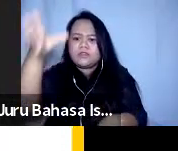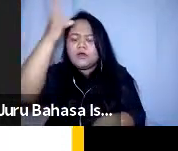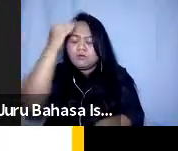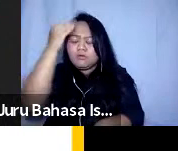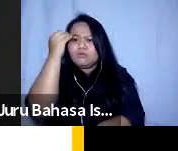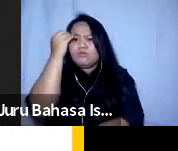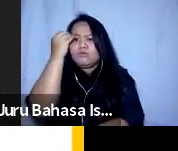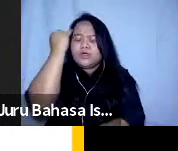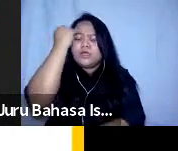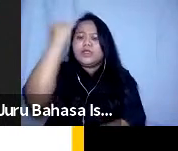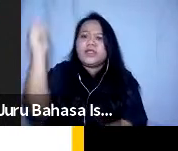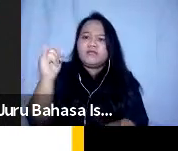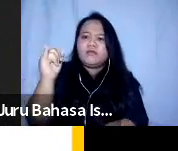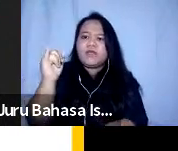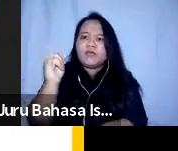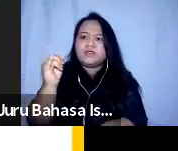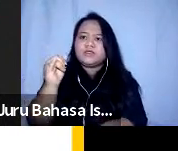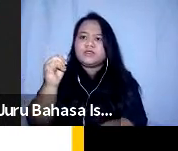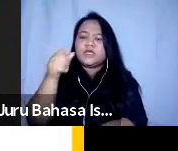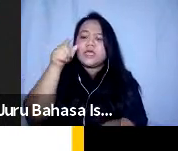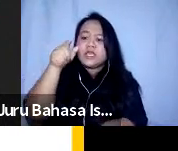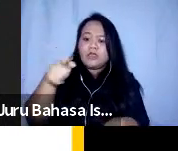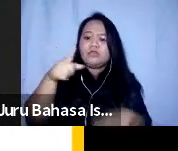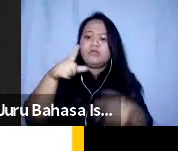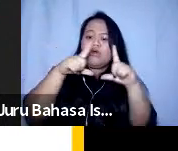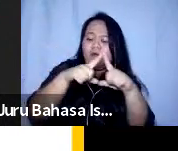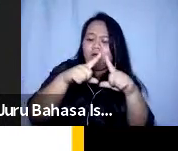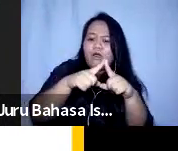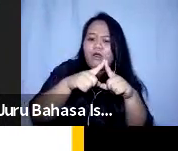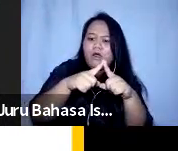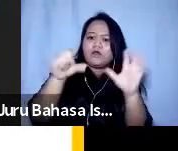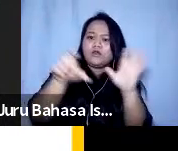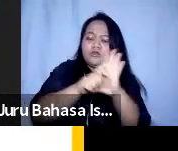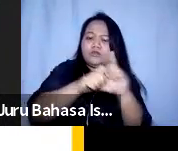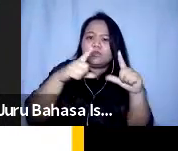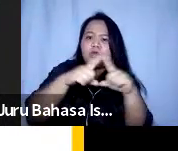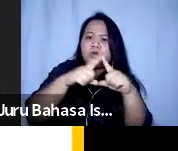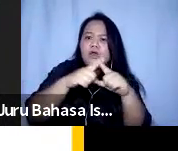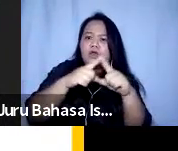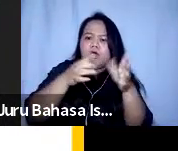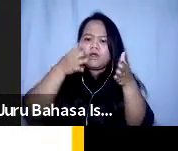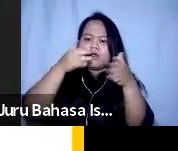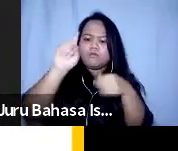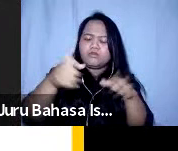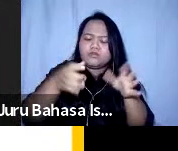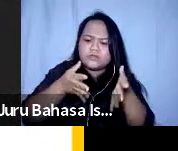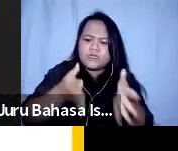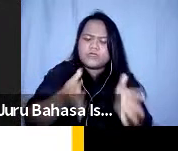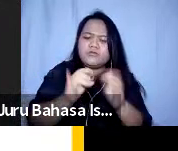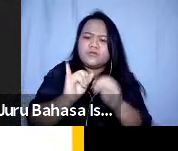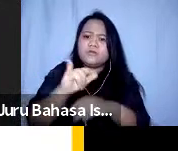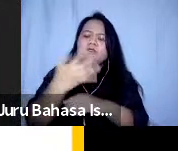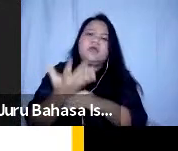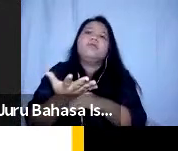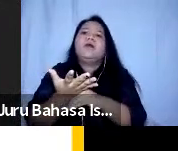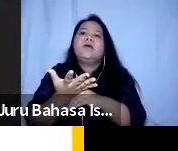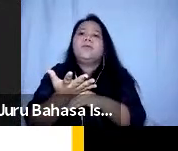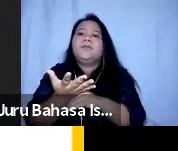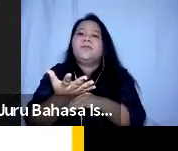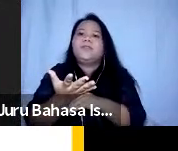mengidentifikasi si A membutuhkan kebutuhan yang spesifik seperti apa kemudian